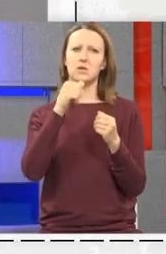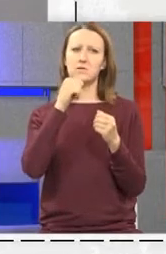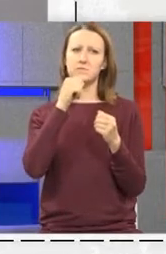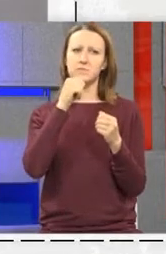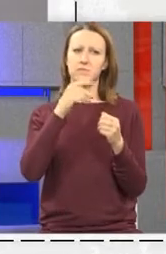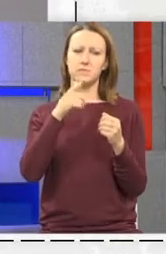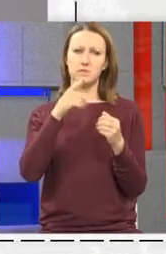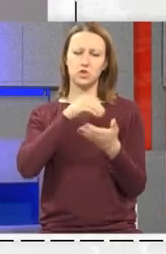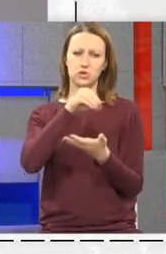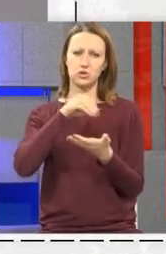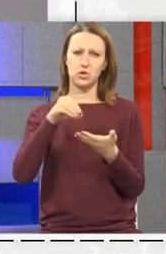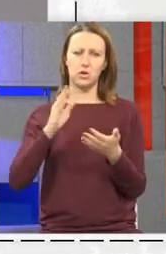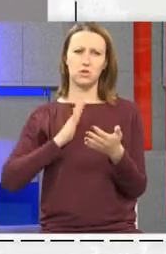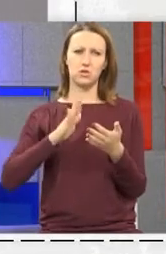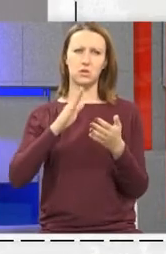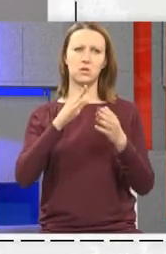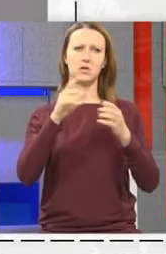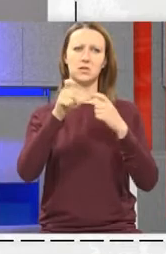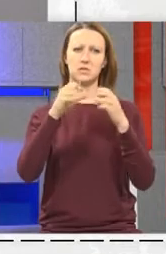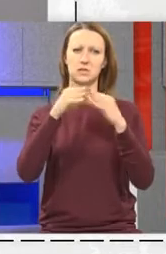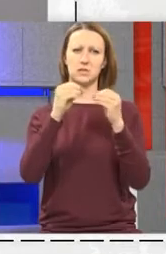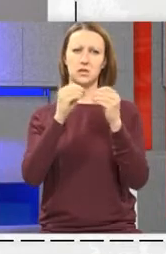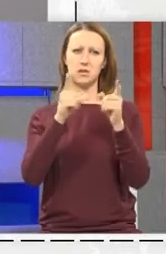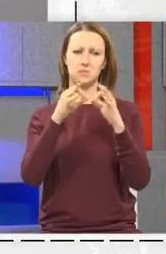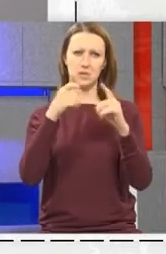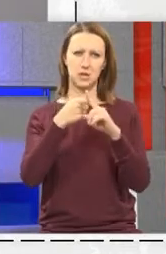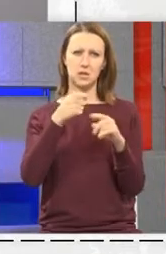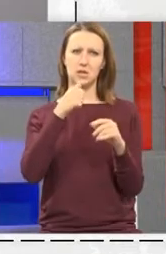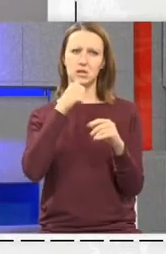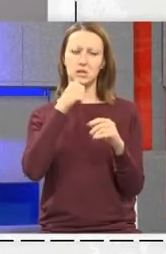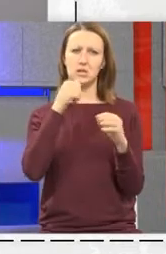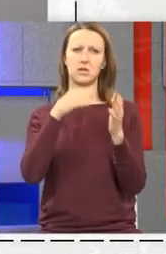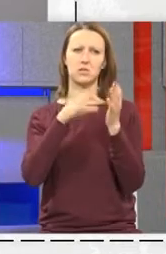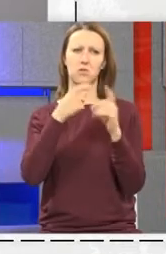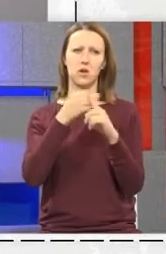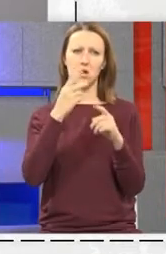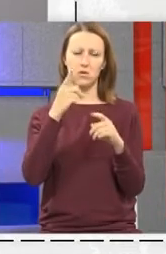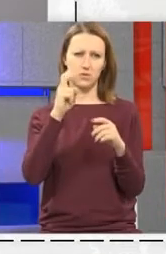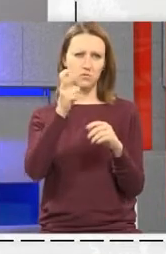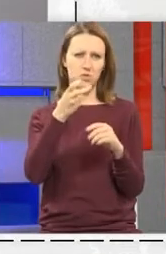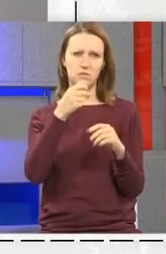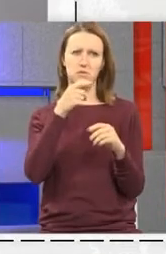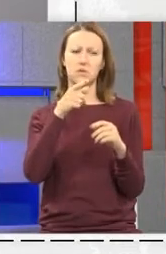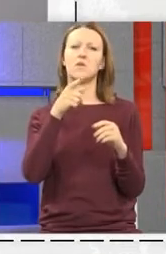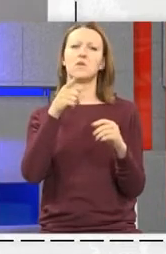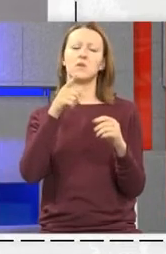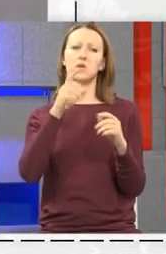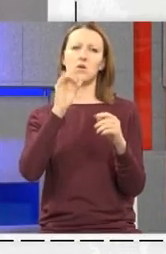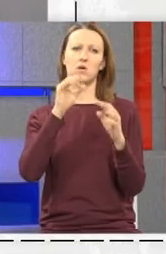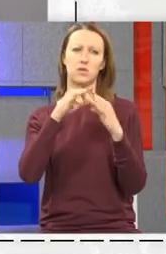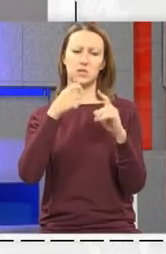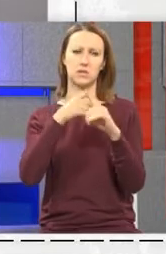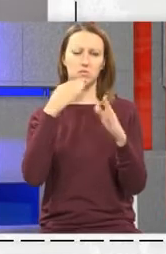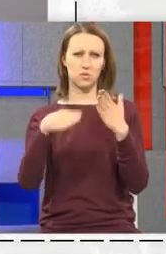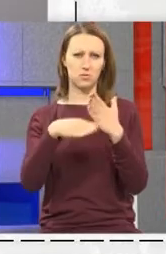Na šahu je gospođica Maja Sabljak Iva Milaković me je pozvala A na Orsag mi je jako puno pomogla